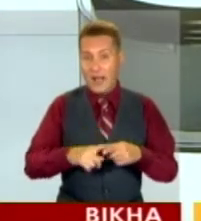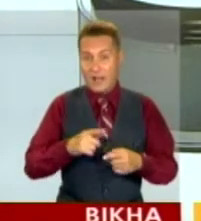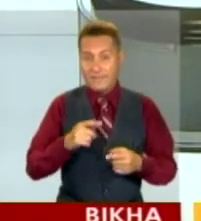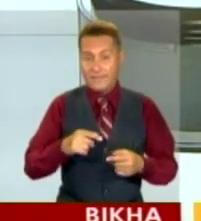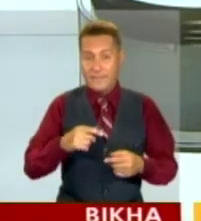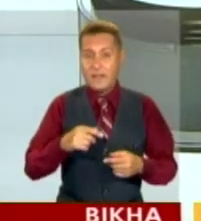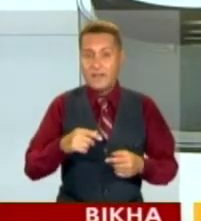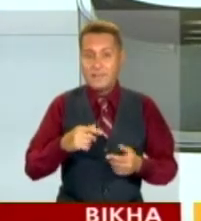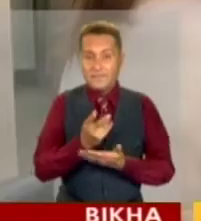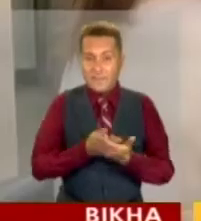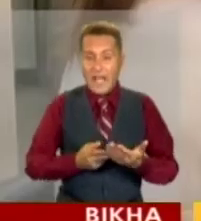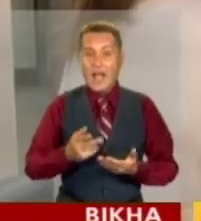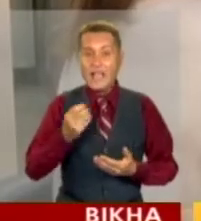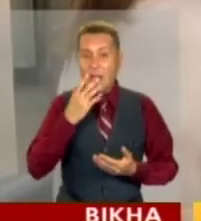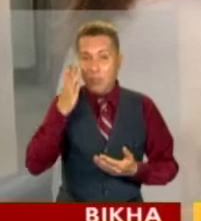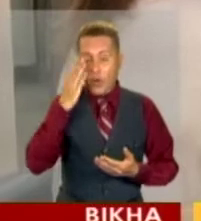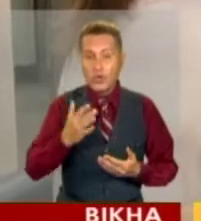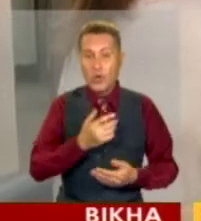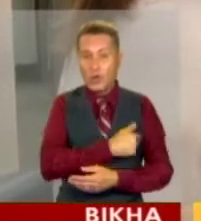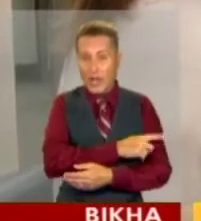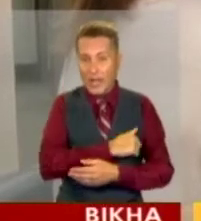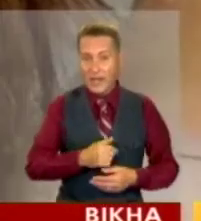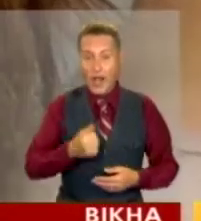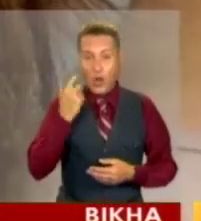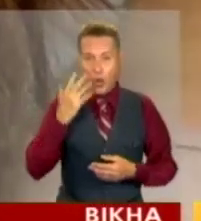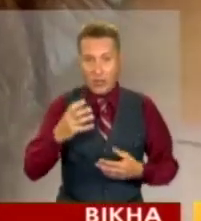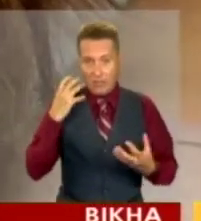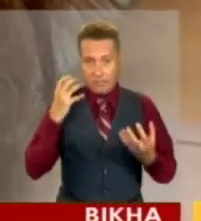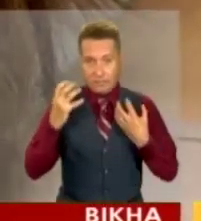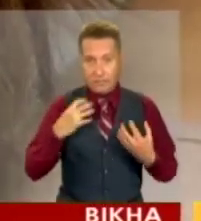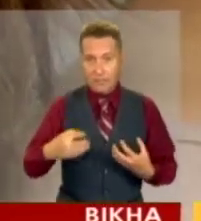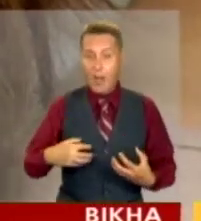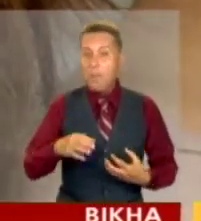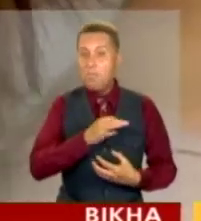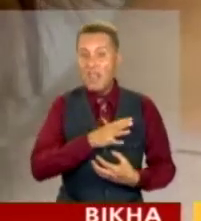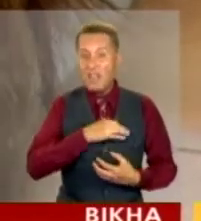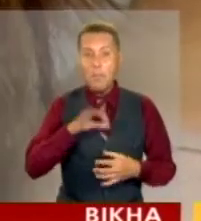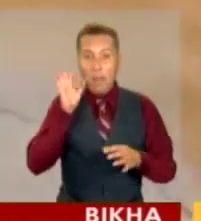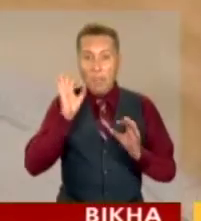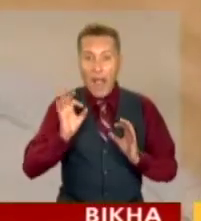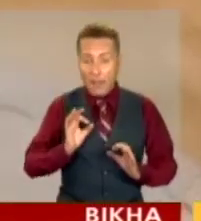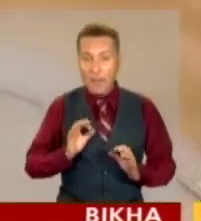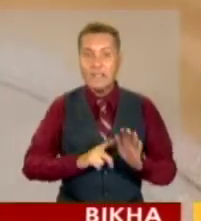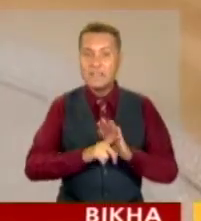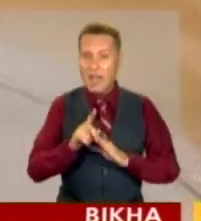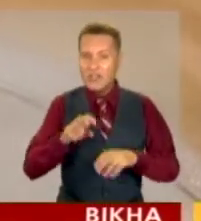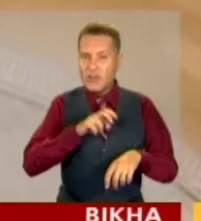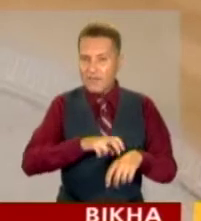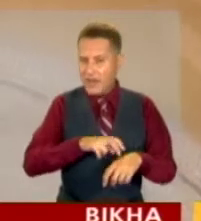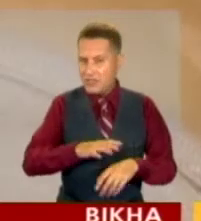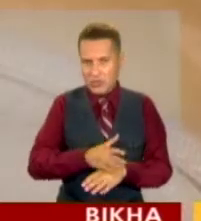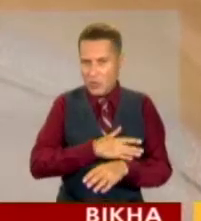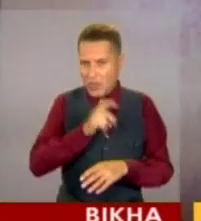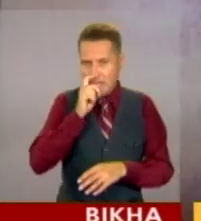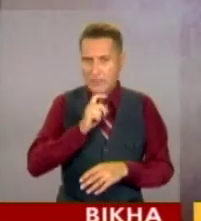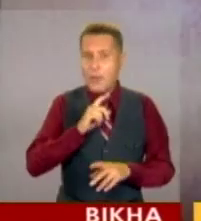лікарняного ліжка. Азійки сполошилися, коли їхні тіла почали вкриватися білими плямами. Спершу дерматологи довго не могли